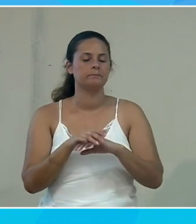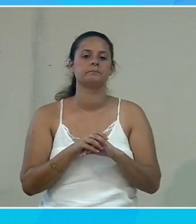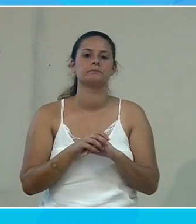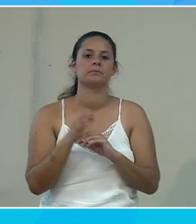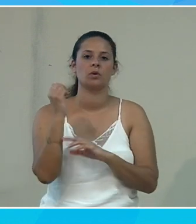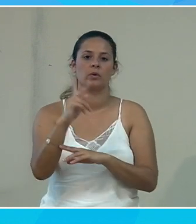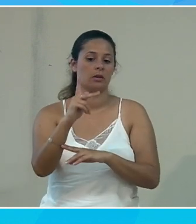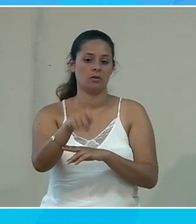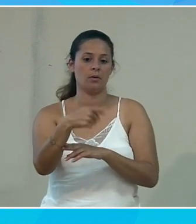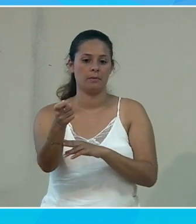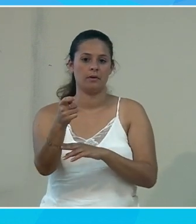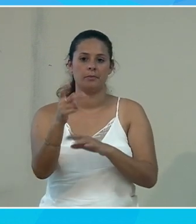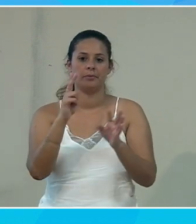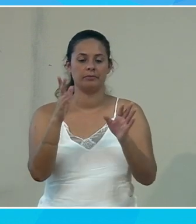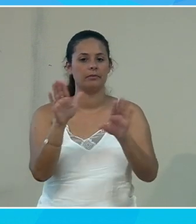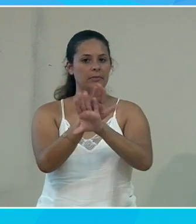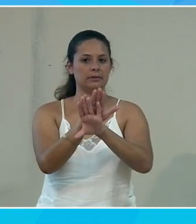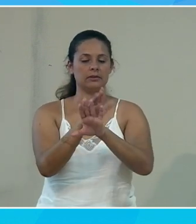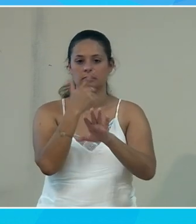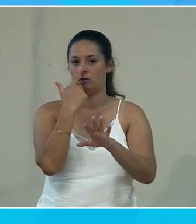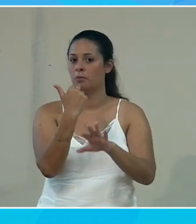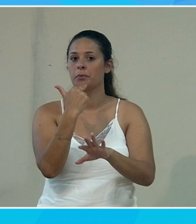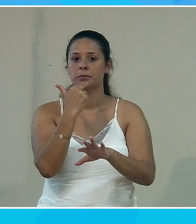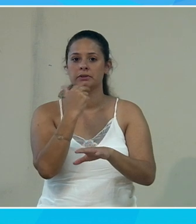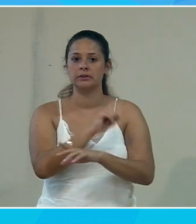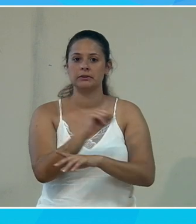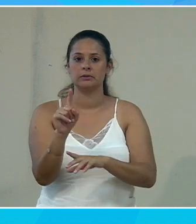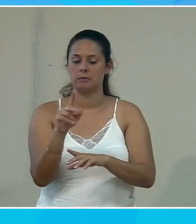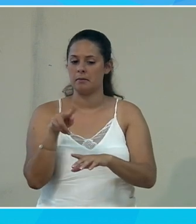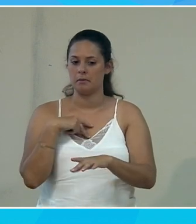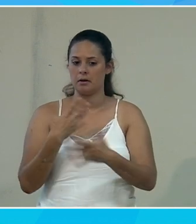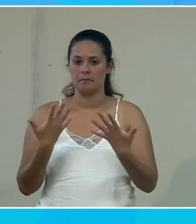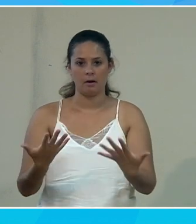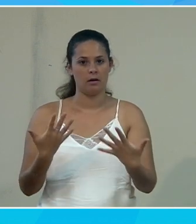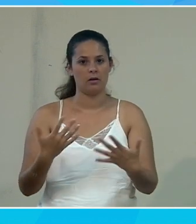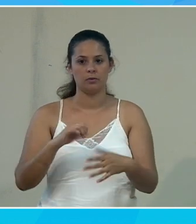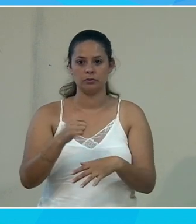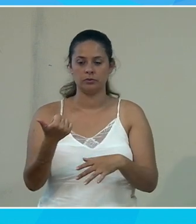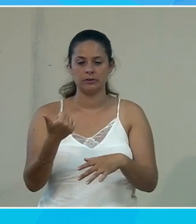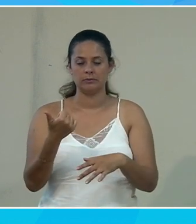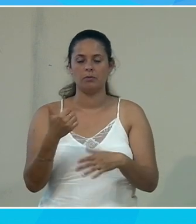Ok, c'est normal, elle doit être masquée. Donc là, je n'utilise pas mes mains, j'utilise uniquement mes